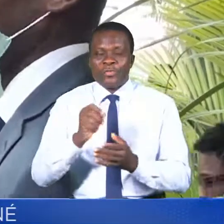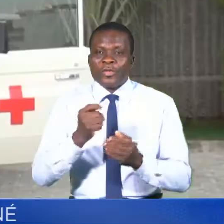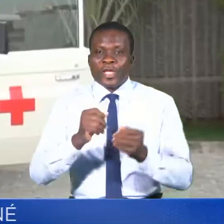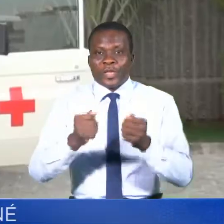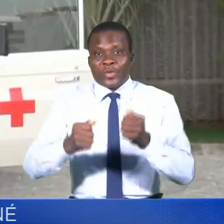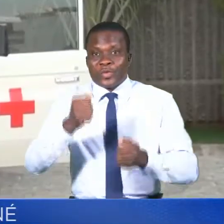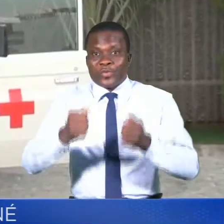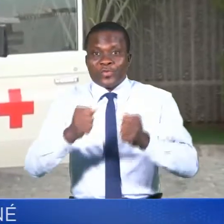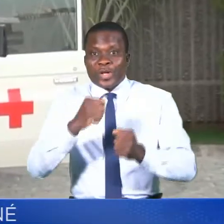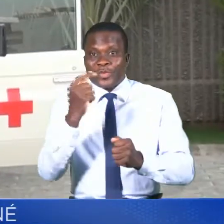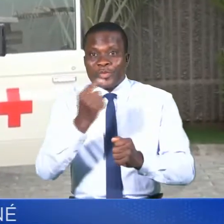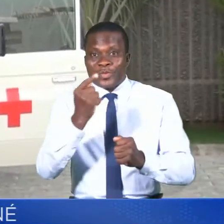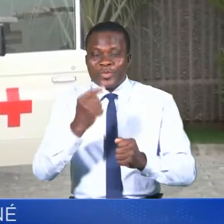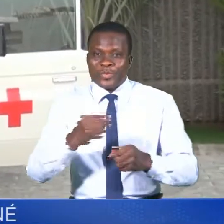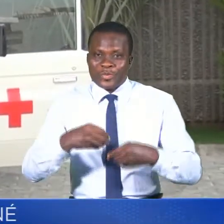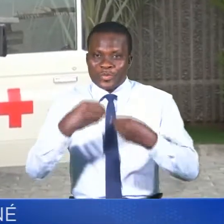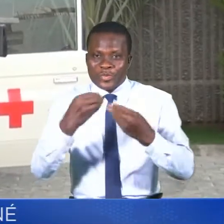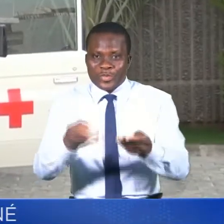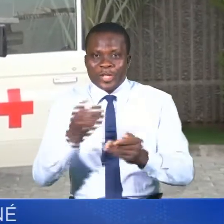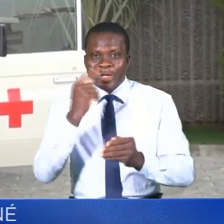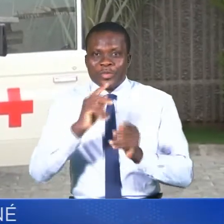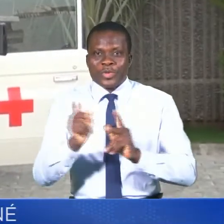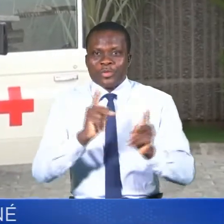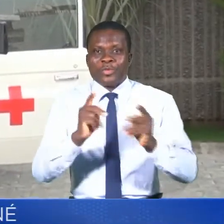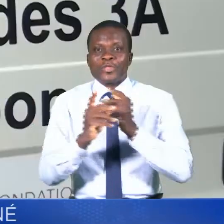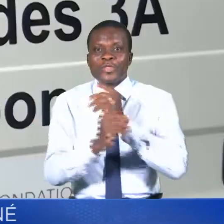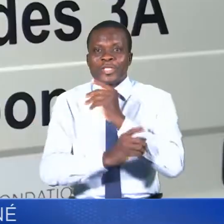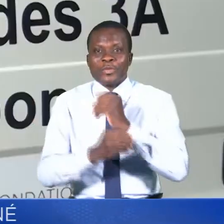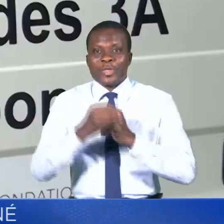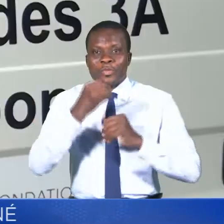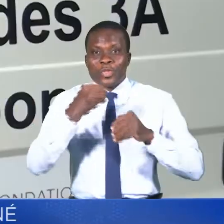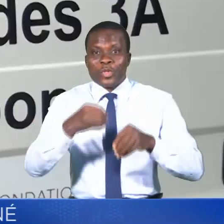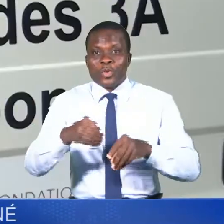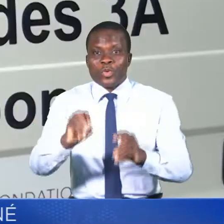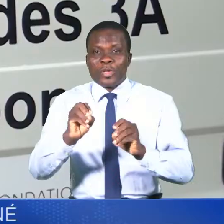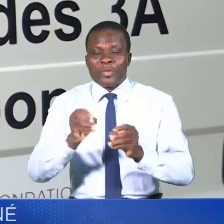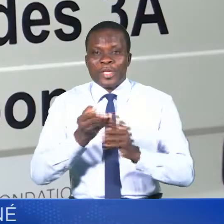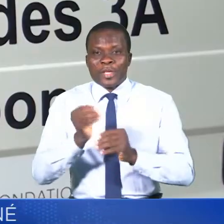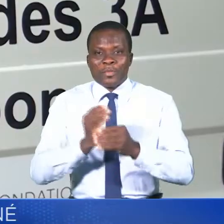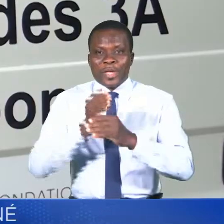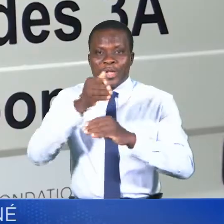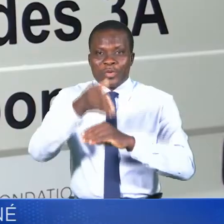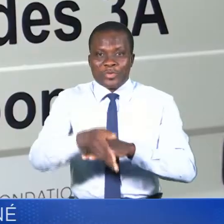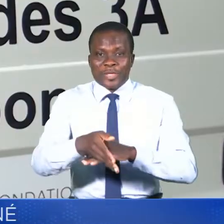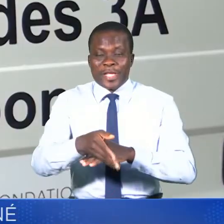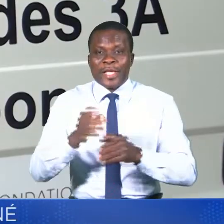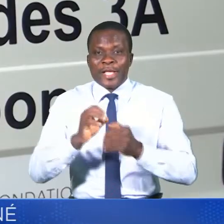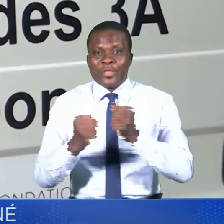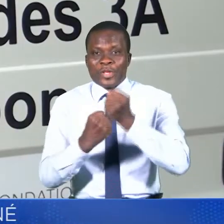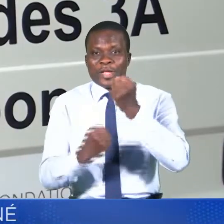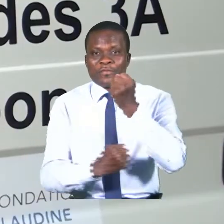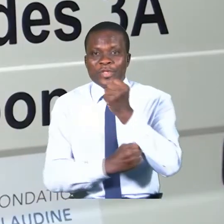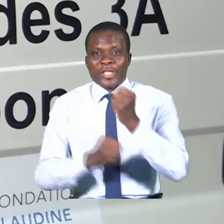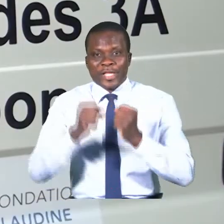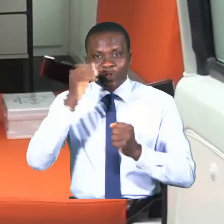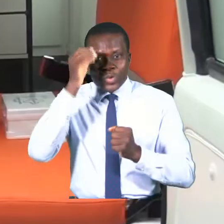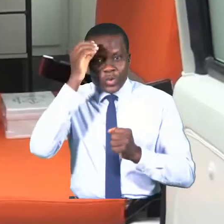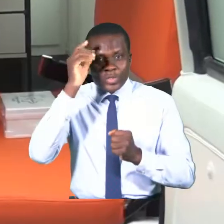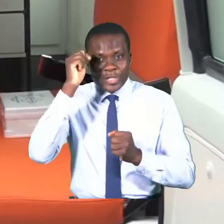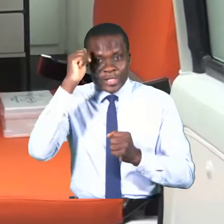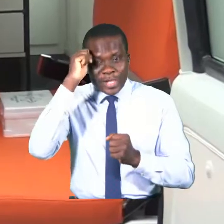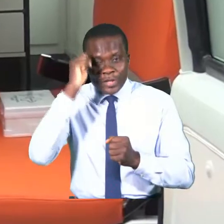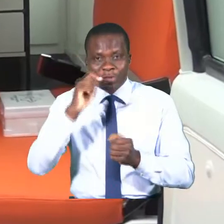toute équipée au profit des populations du département de l'OMS par le biais de la fondation Claudine Talon. Cette